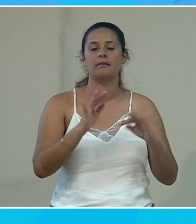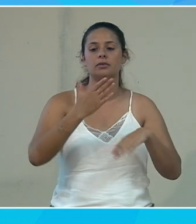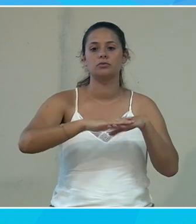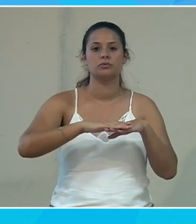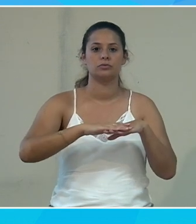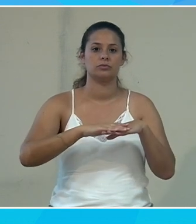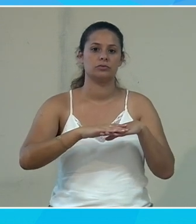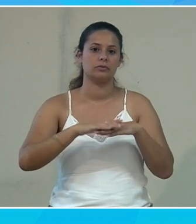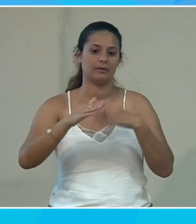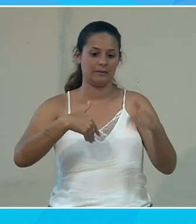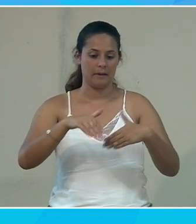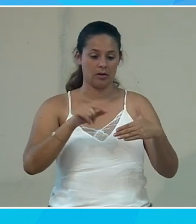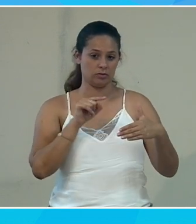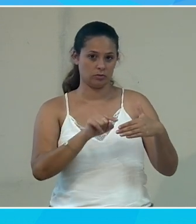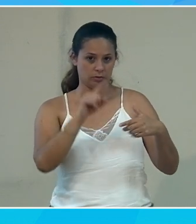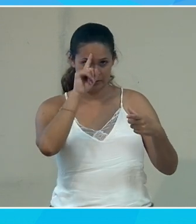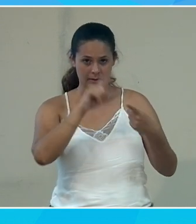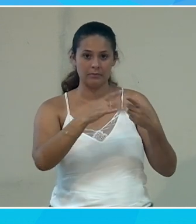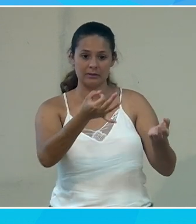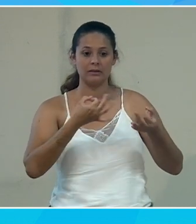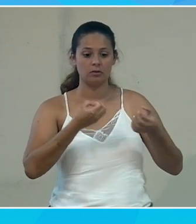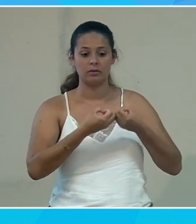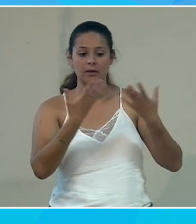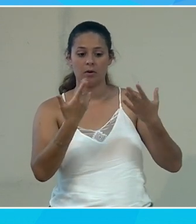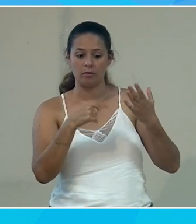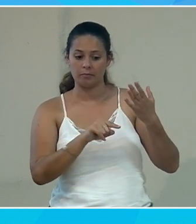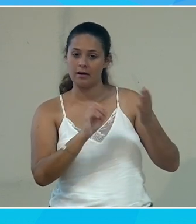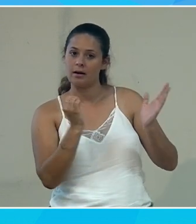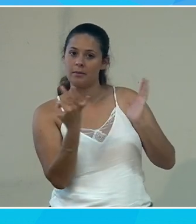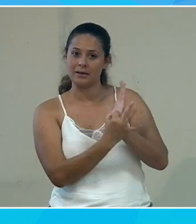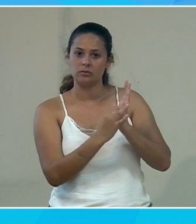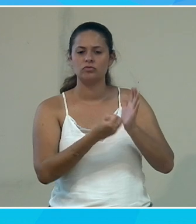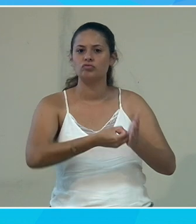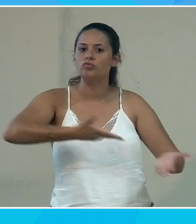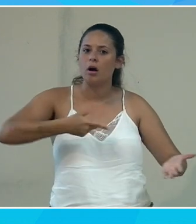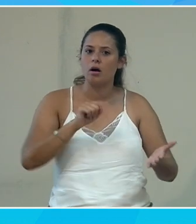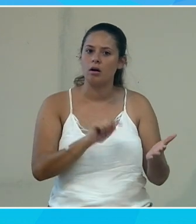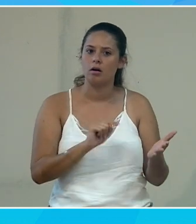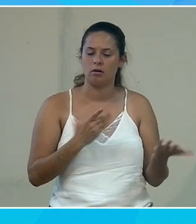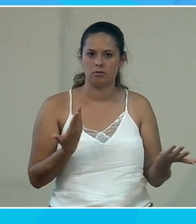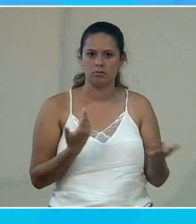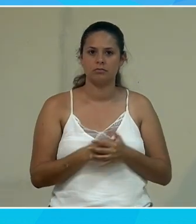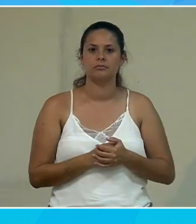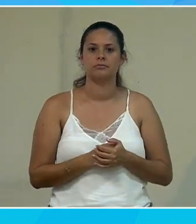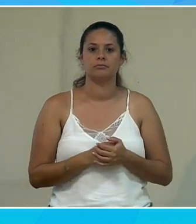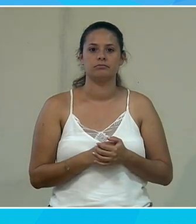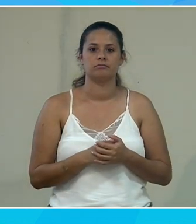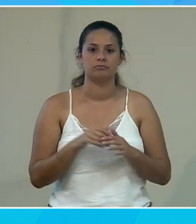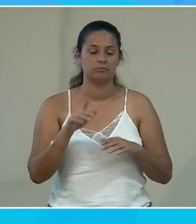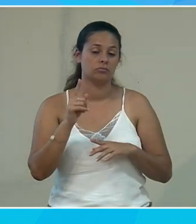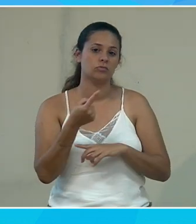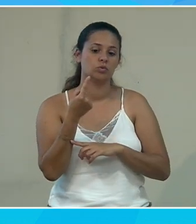sur la démarche parce qu'on nous dit ouais mais quand on développe une application ça coûte cher alors c'est